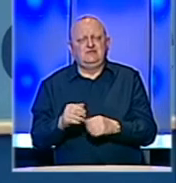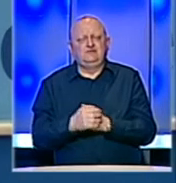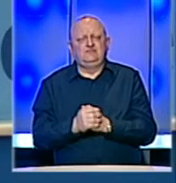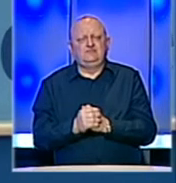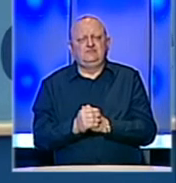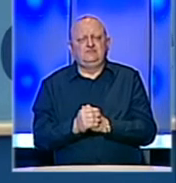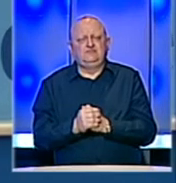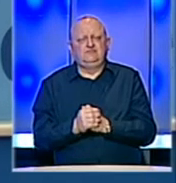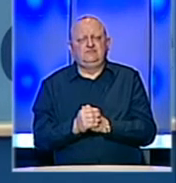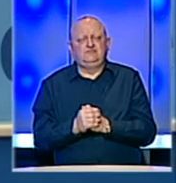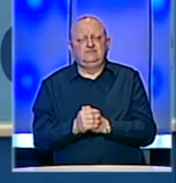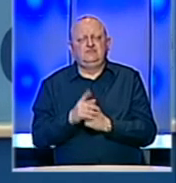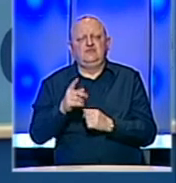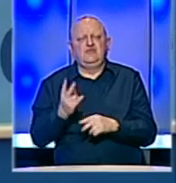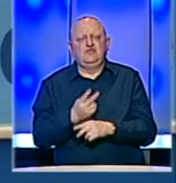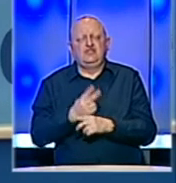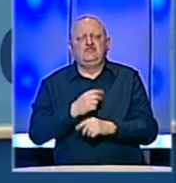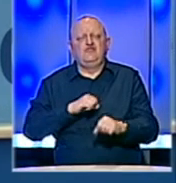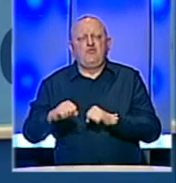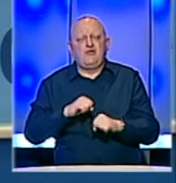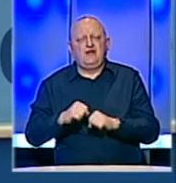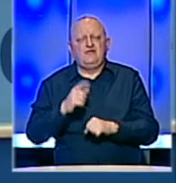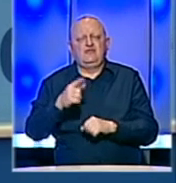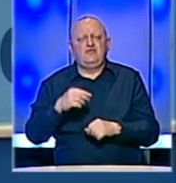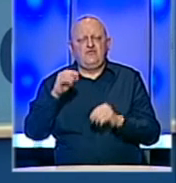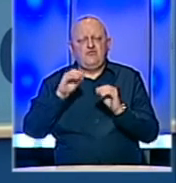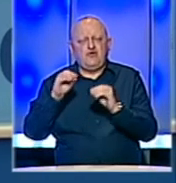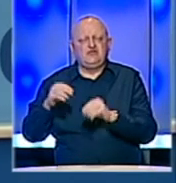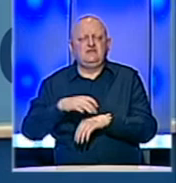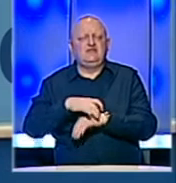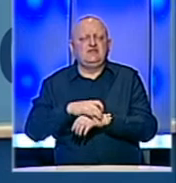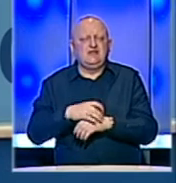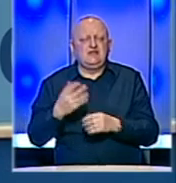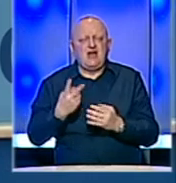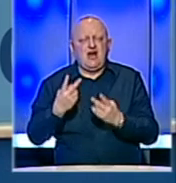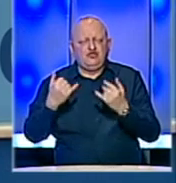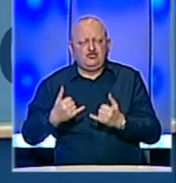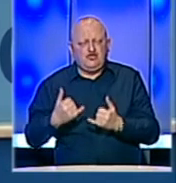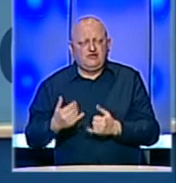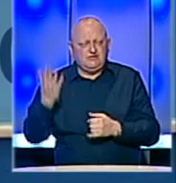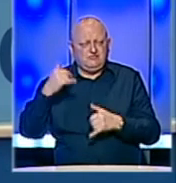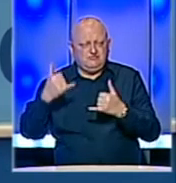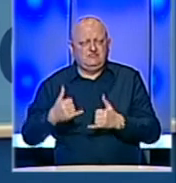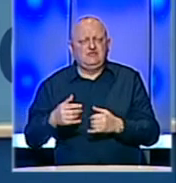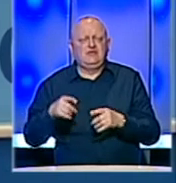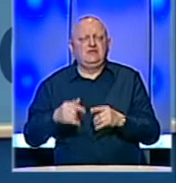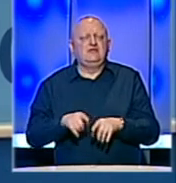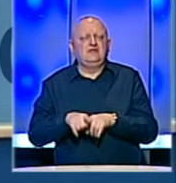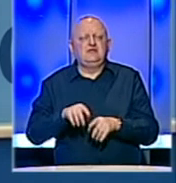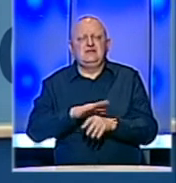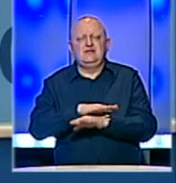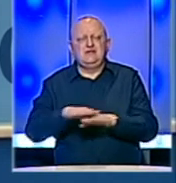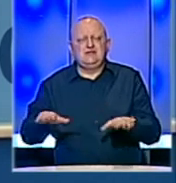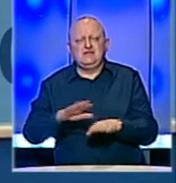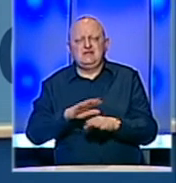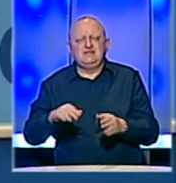u državnoj upravi i u prosveti i u zdravstvu kao što i do sad bilo, i da će biti izmirene sve